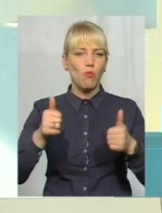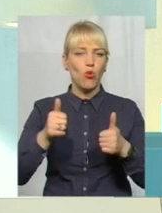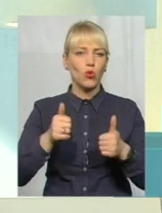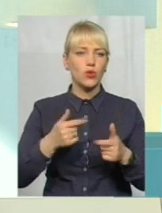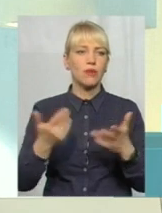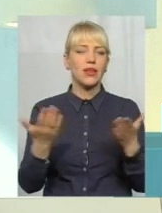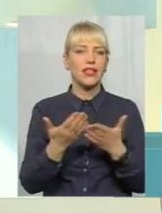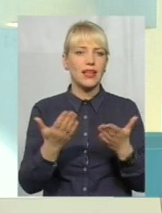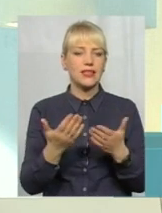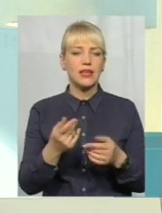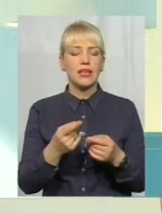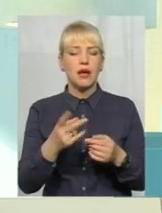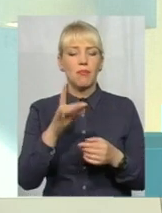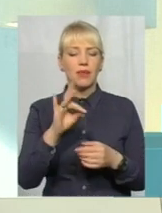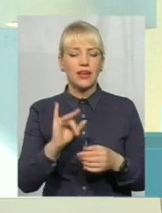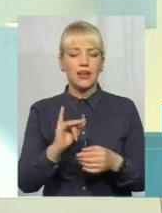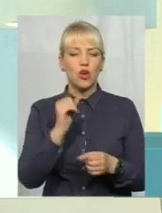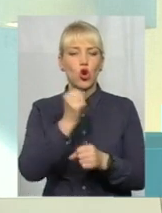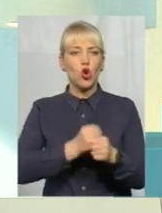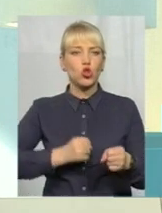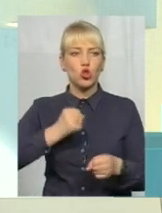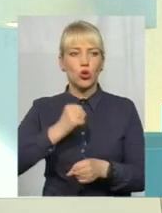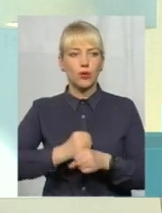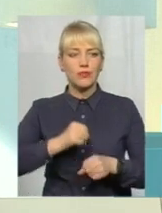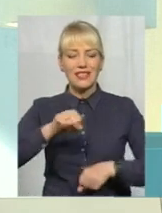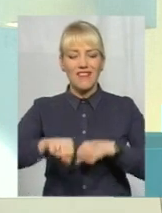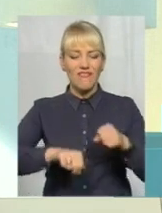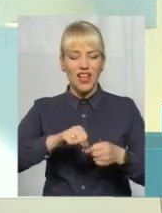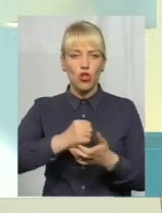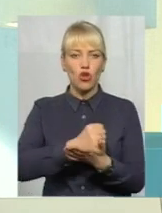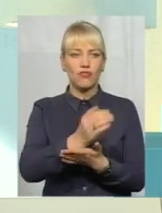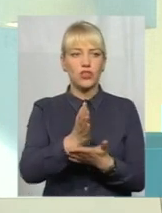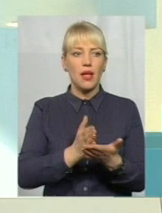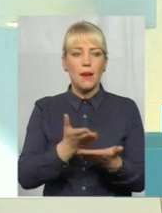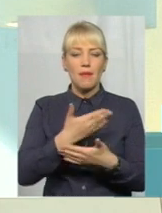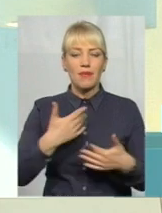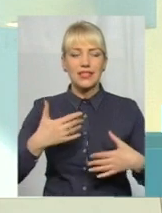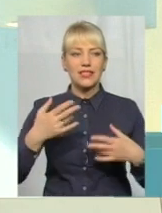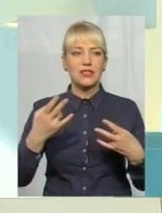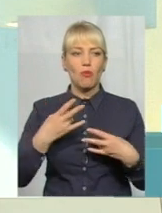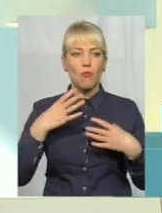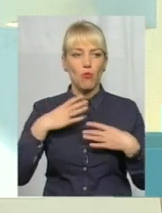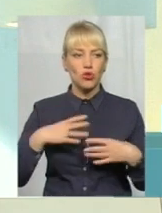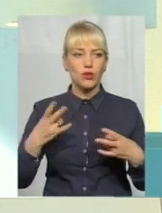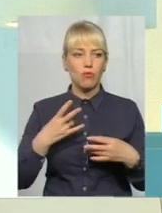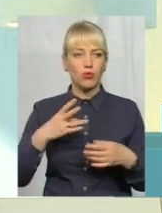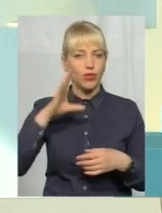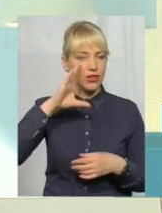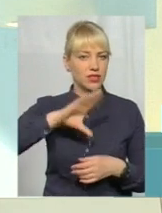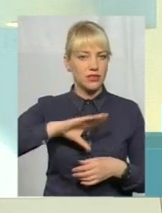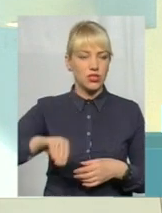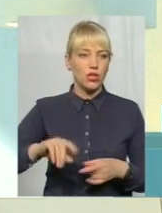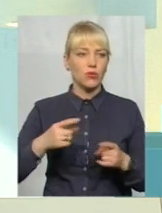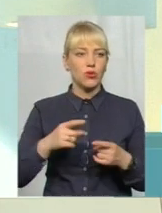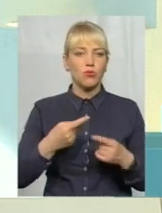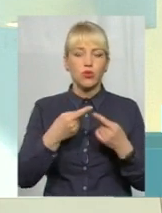пророзробці велоінфраструктури ми змушені були не зважати. Тому що інакше їх збудувати просто